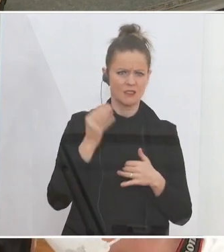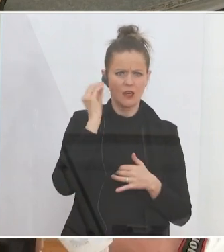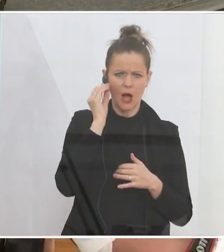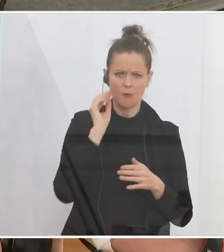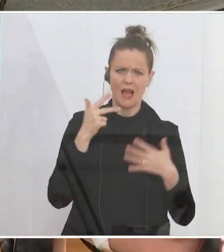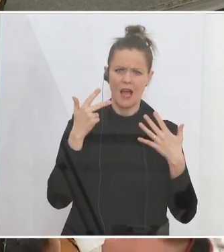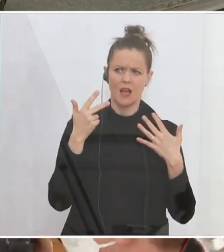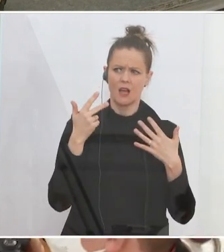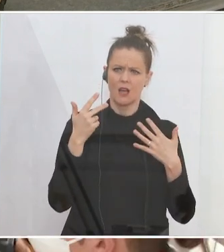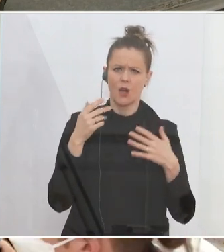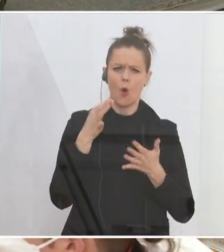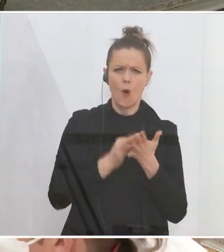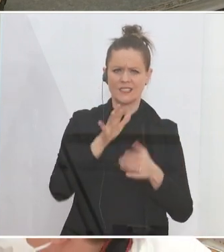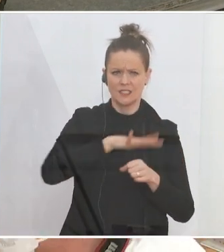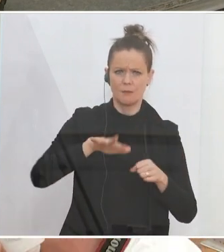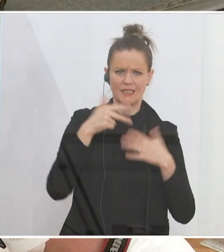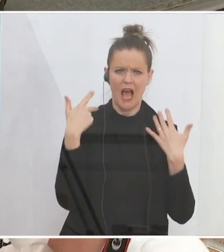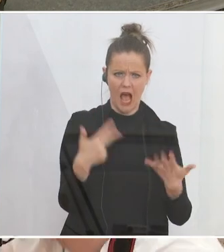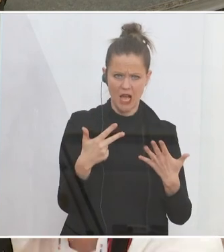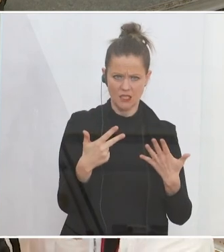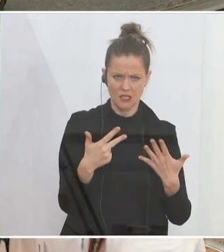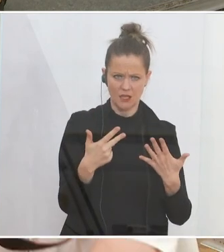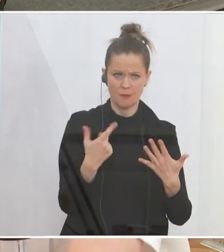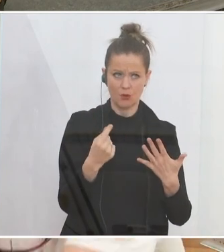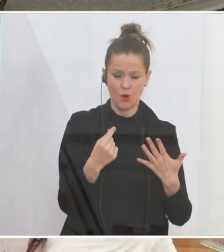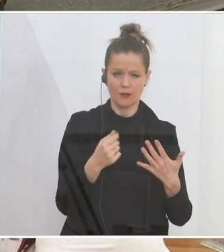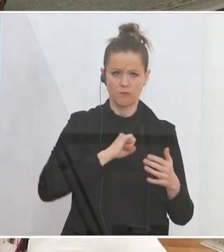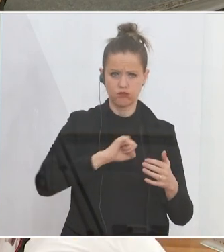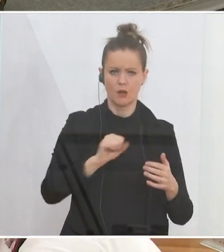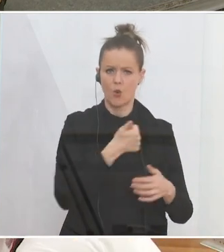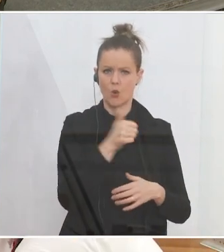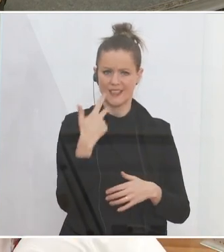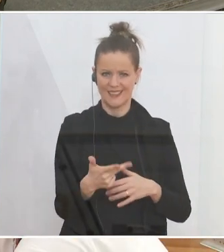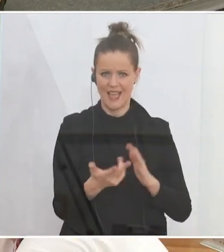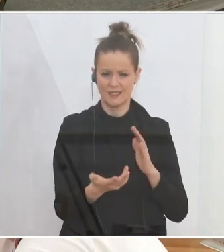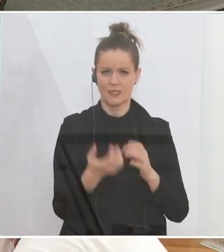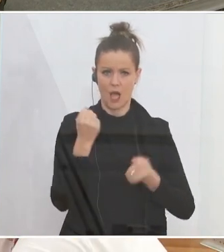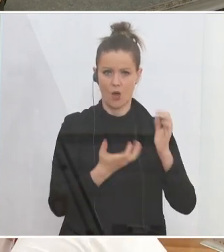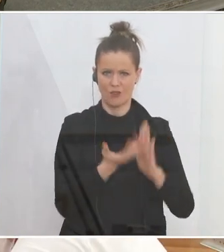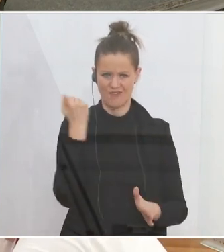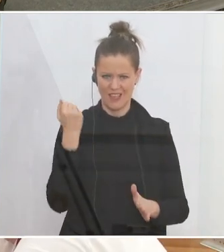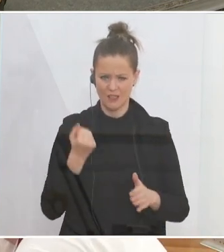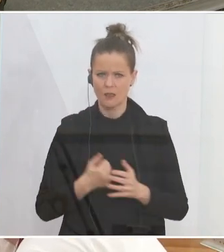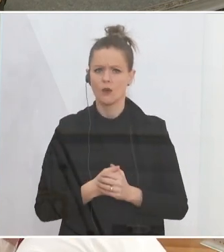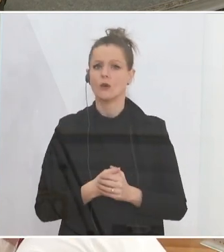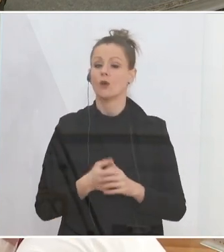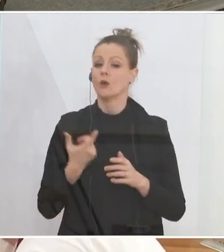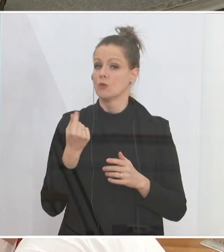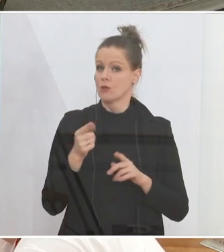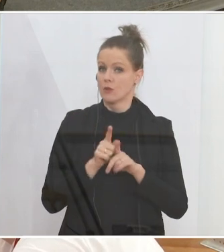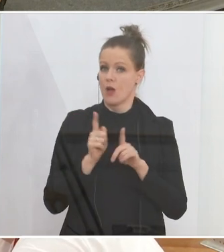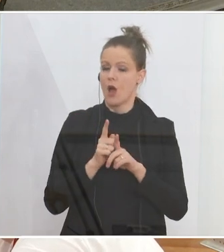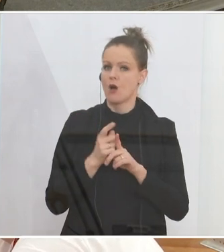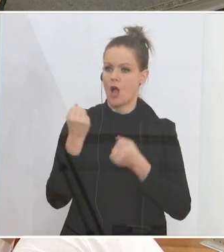kmh im Ortsgebiet. Das bedeutet, erst wenn ich 130 kmh fahren würde im Ortsgebiet, wäre das Auto weg. Und was wollen Sie mit den